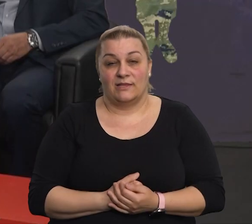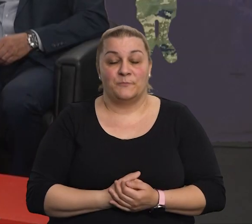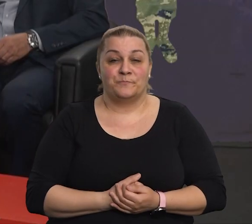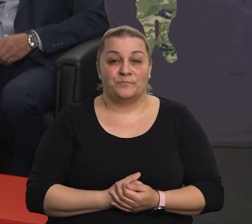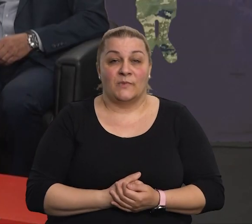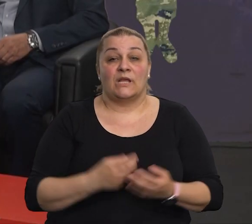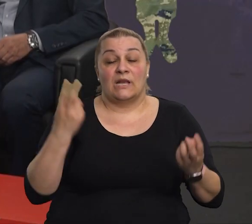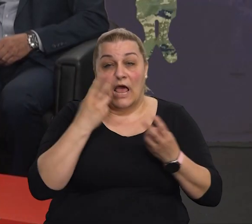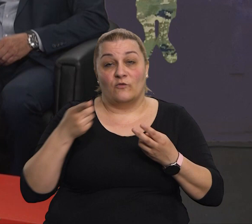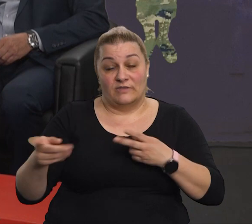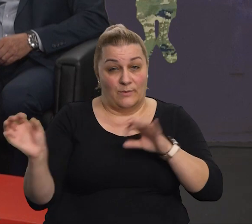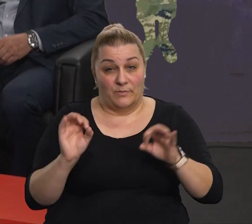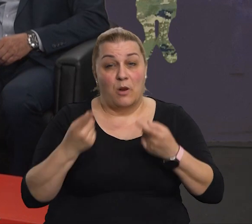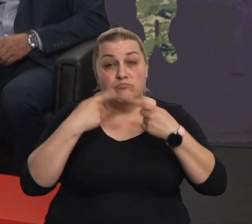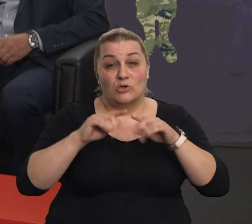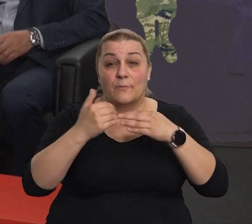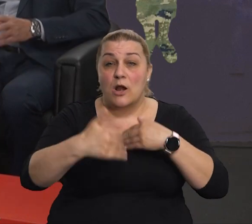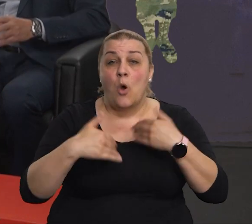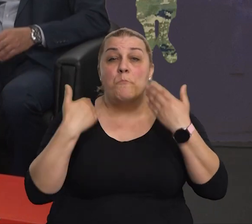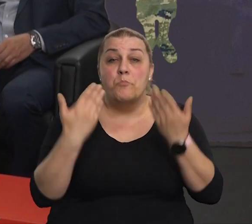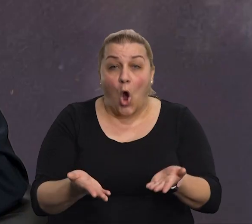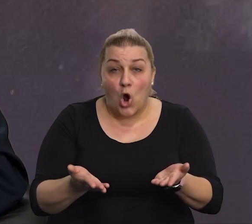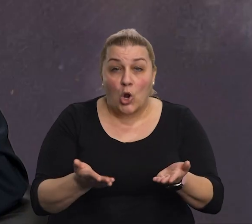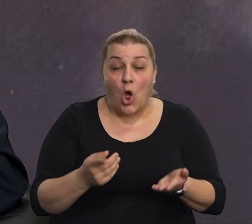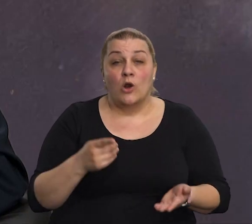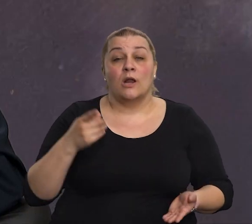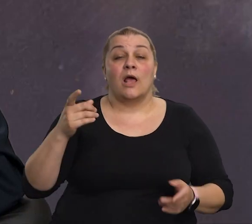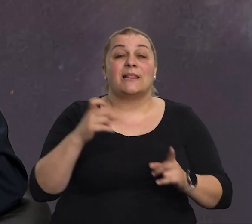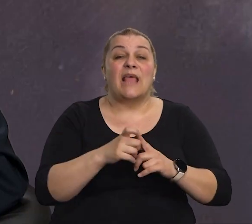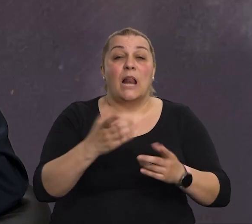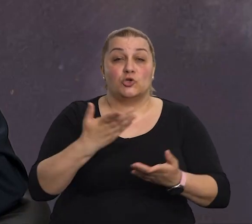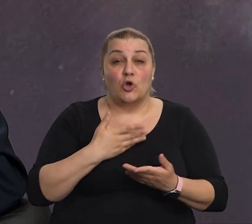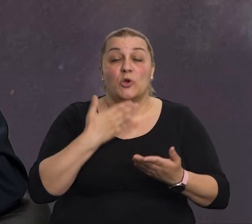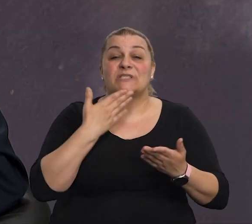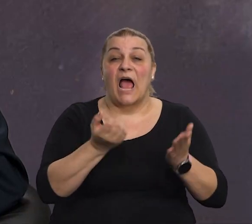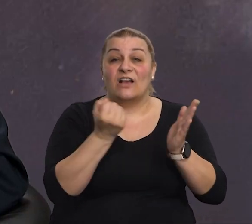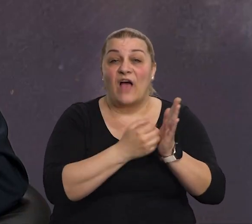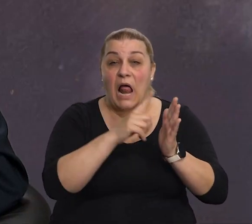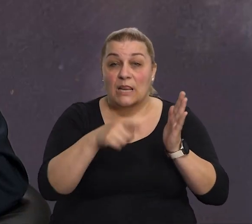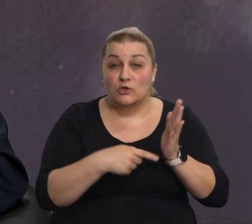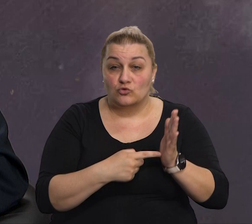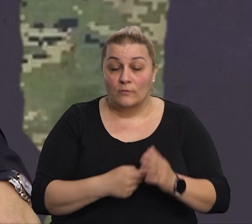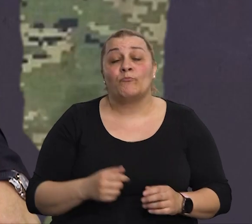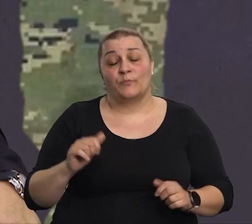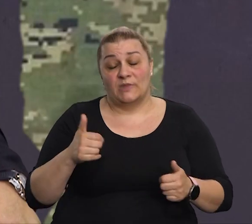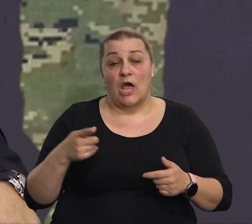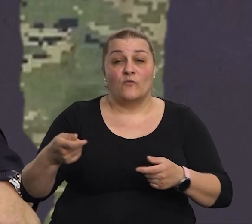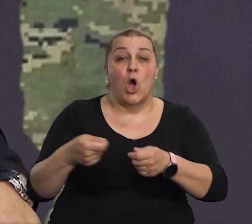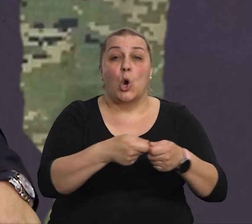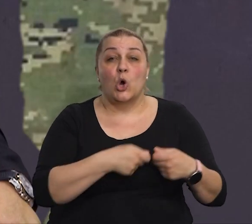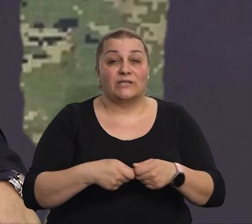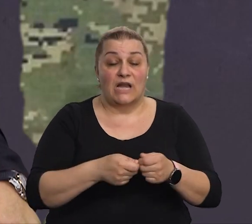spremili ste i poseban poklon, Zlatka Dalića dobio jednu zahvalnicu, jednu specifičnu zahvalnicu. Pa, koordinacija zajednica udruga,